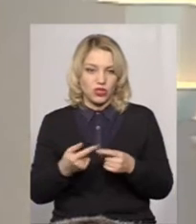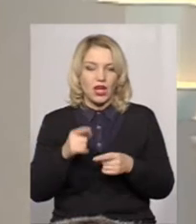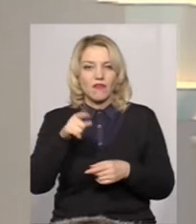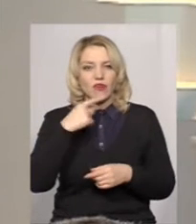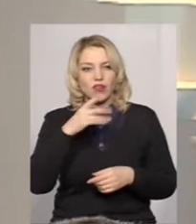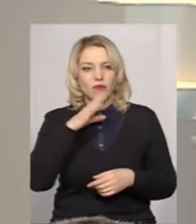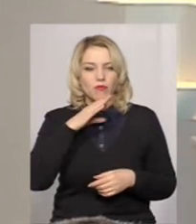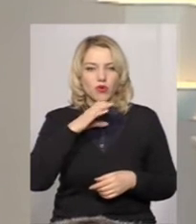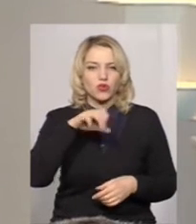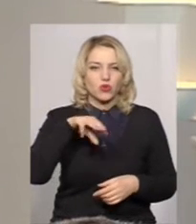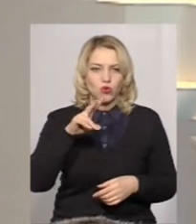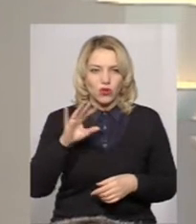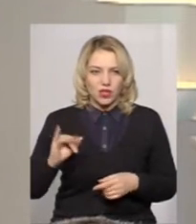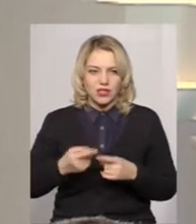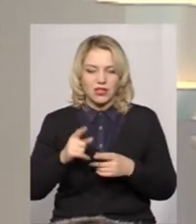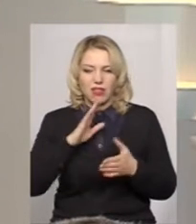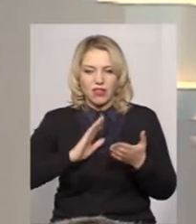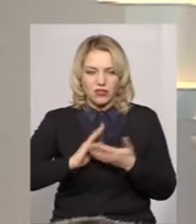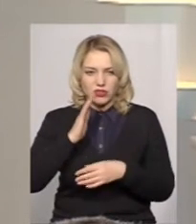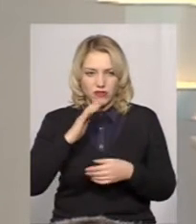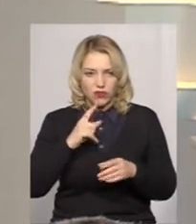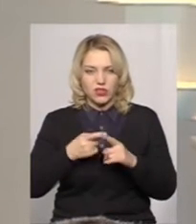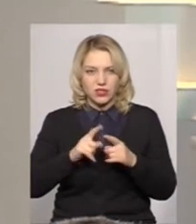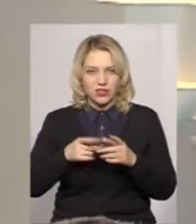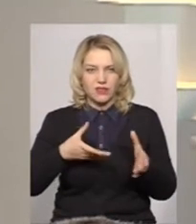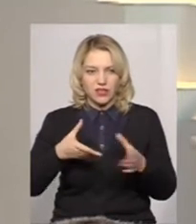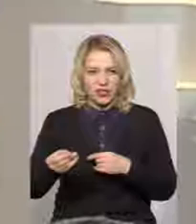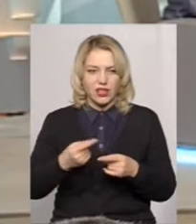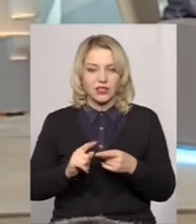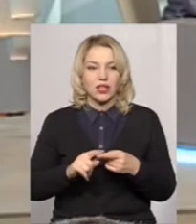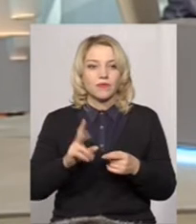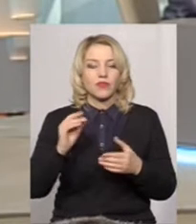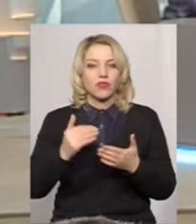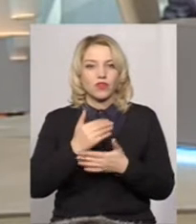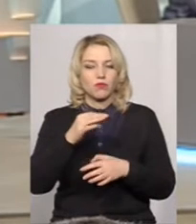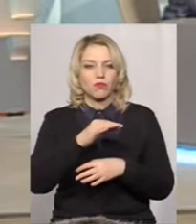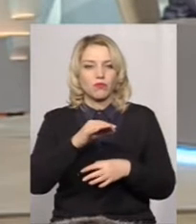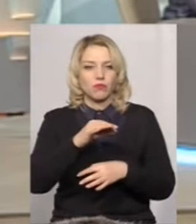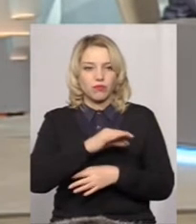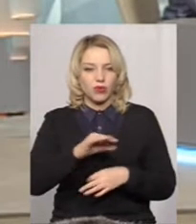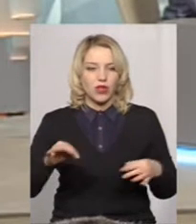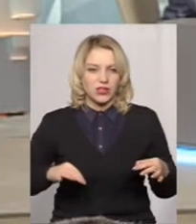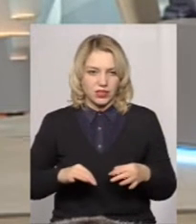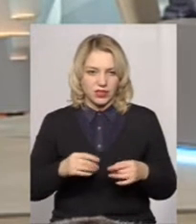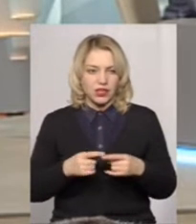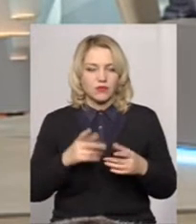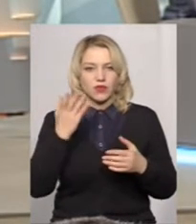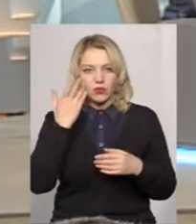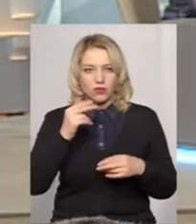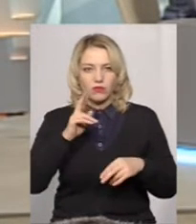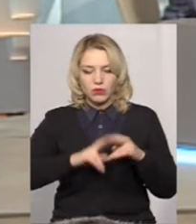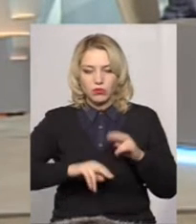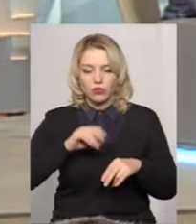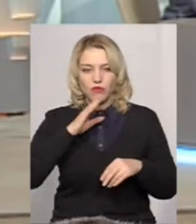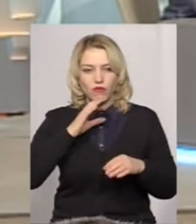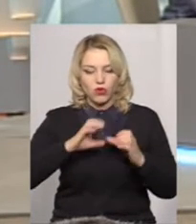і водовідведення, а це також на якості води позначається, як ми говорили. В нових проєктах, коли будують